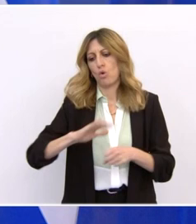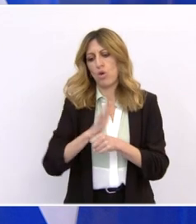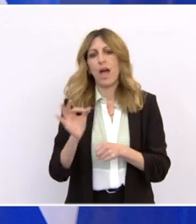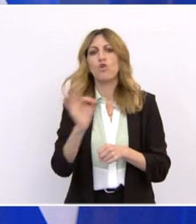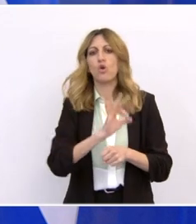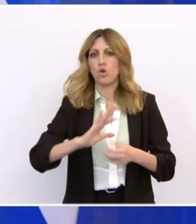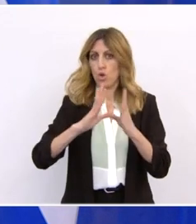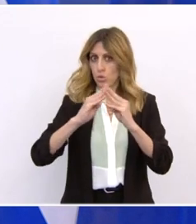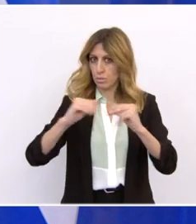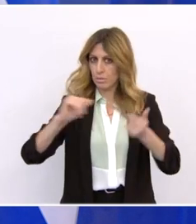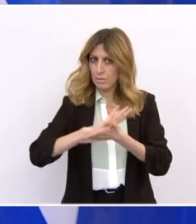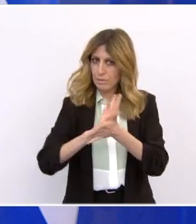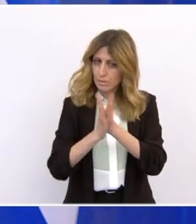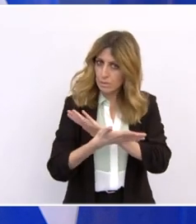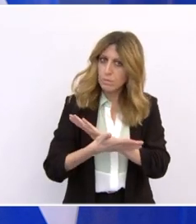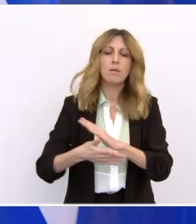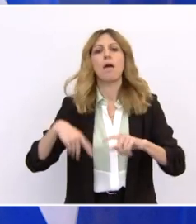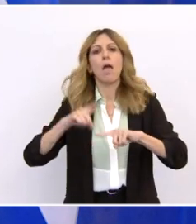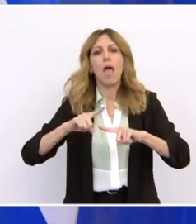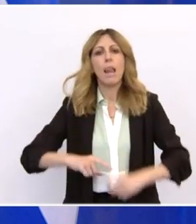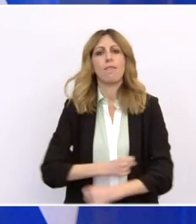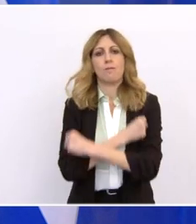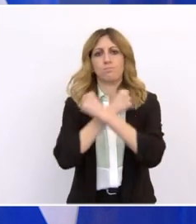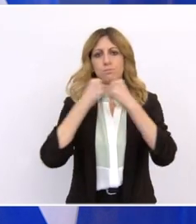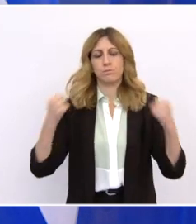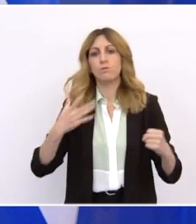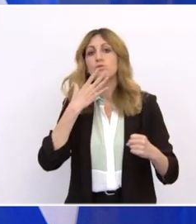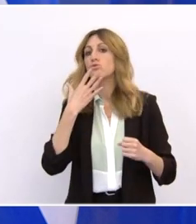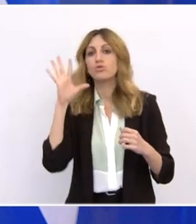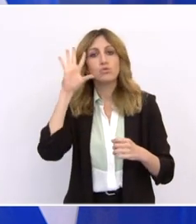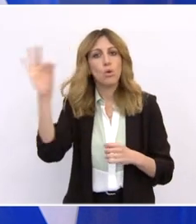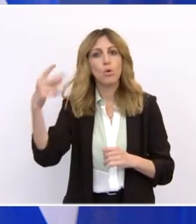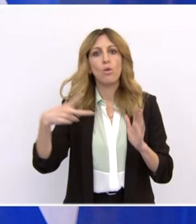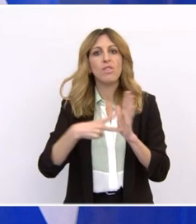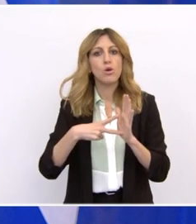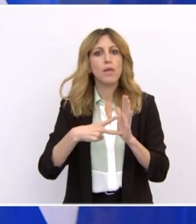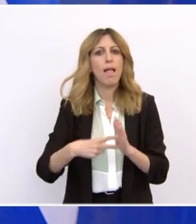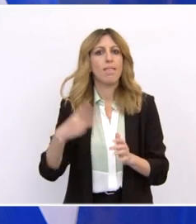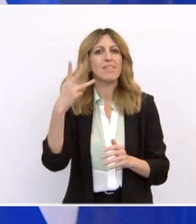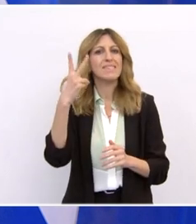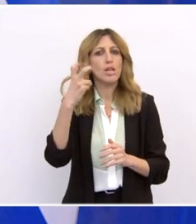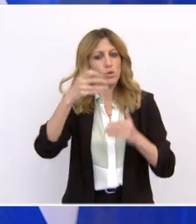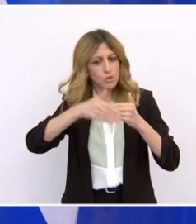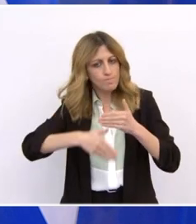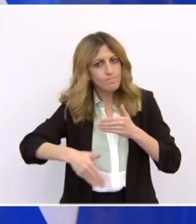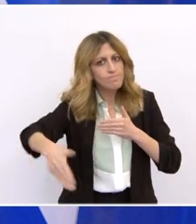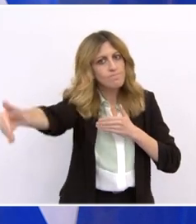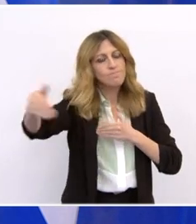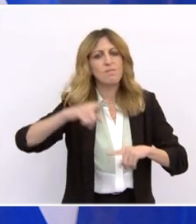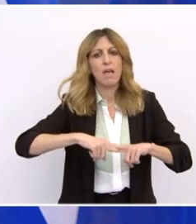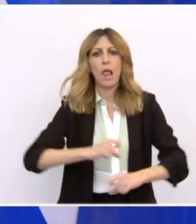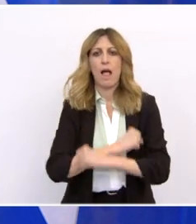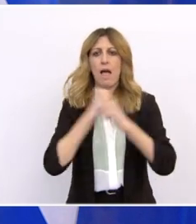στην τρίτη δεκαετία του 21ου αιώνα. Πρόκειται, όπως θα ακούσετε και στη συνέχεια, για έναν